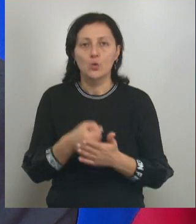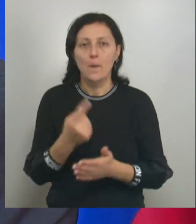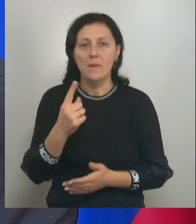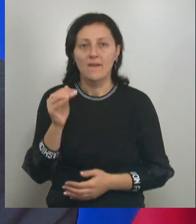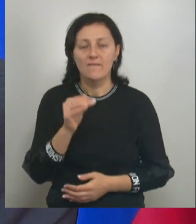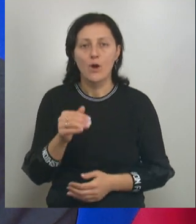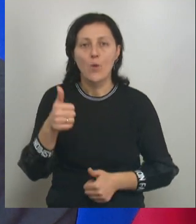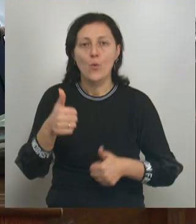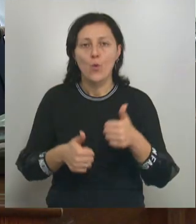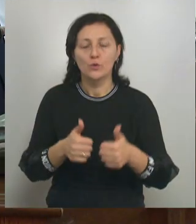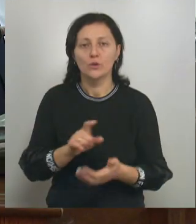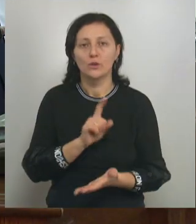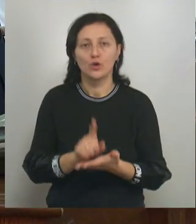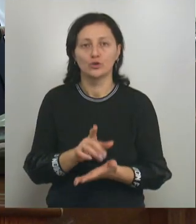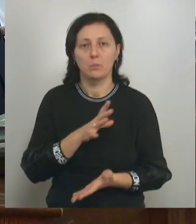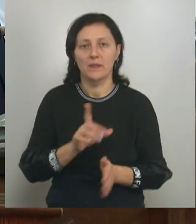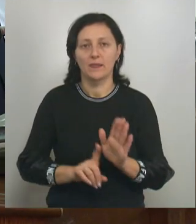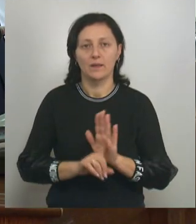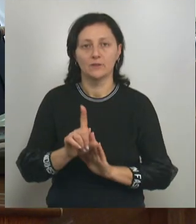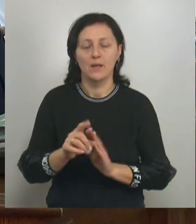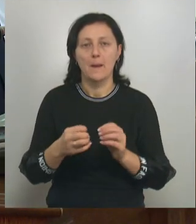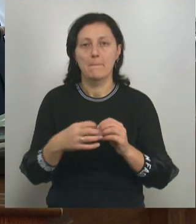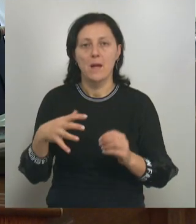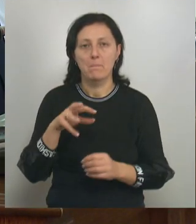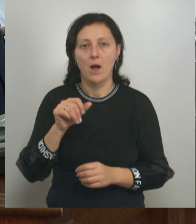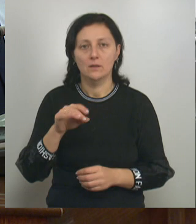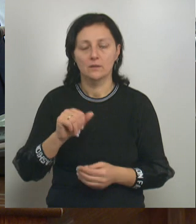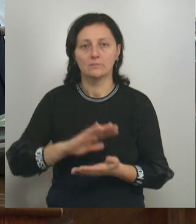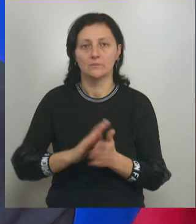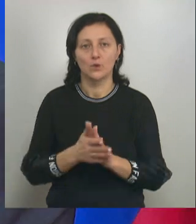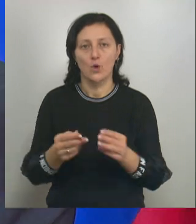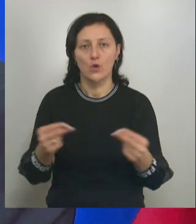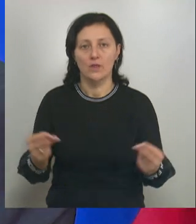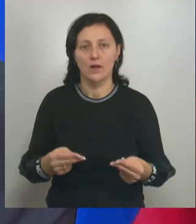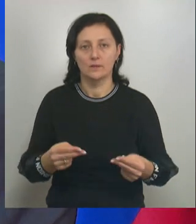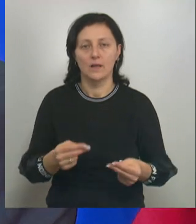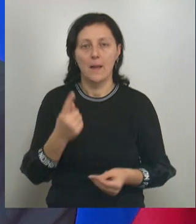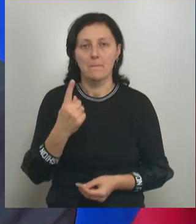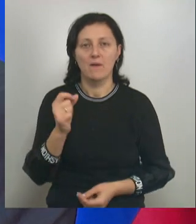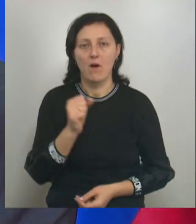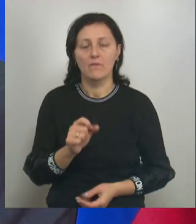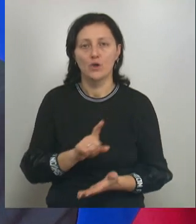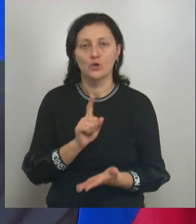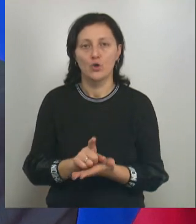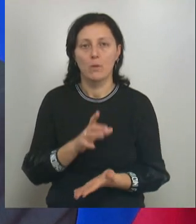конкурсные процедуры должны быть начаты. 15 марта заключены контракты. 1 августа должны быть завершены работы.